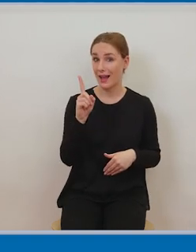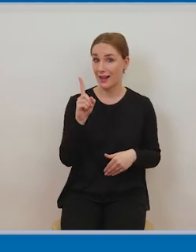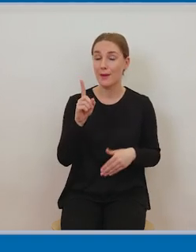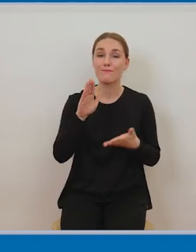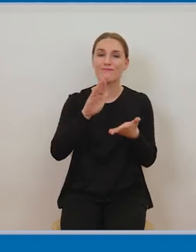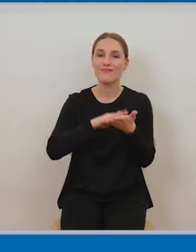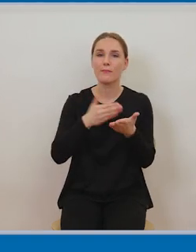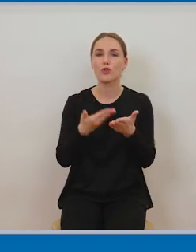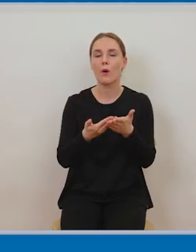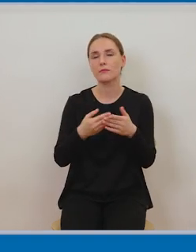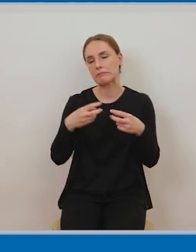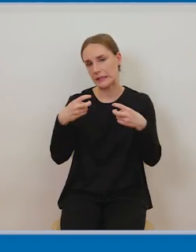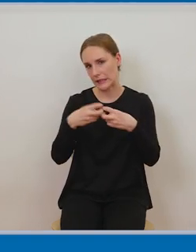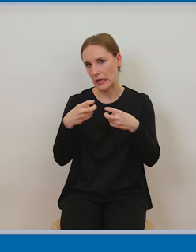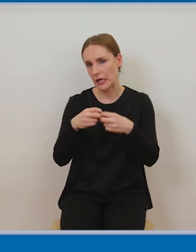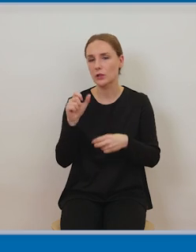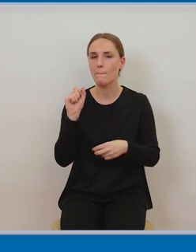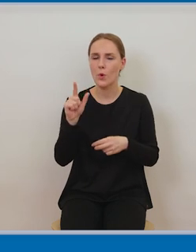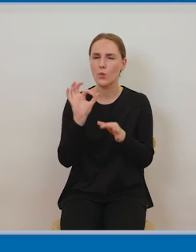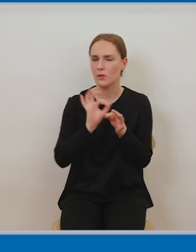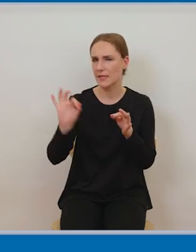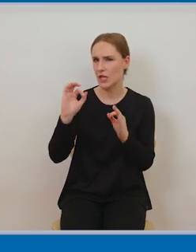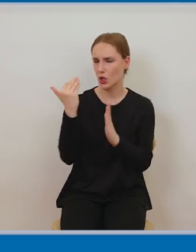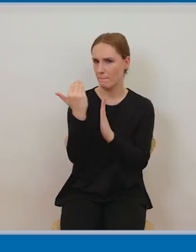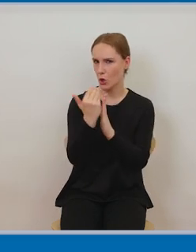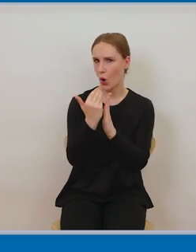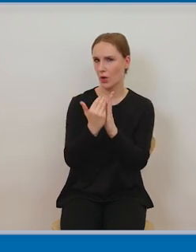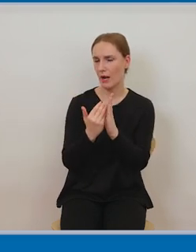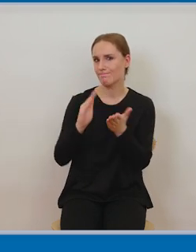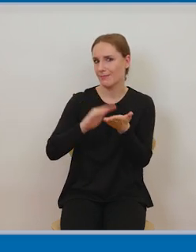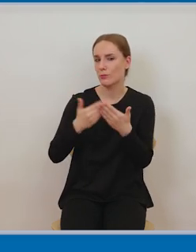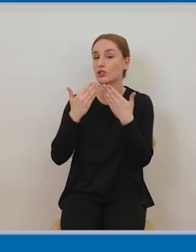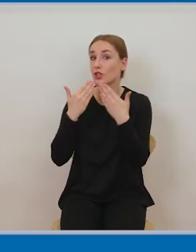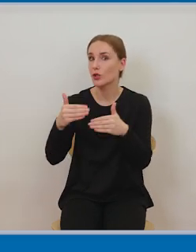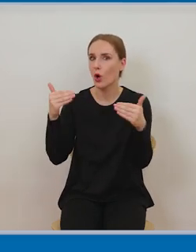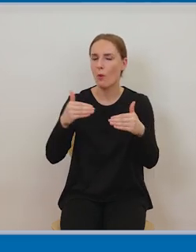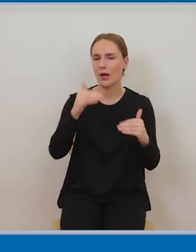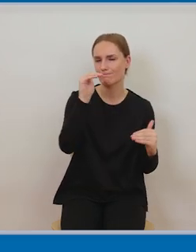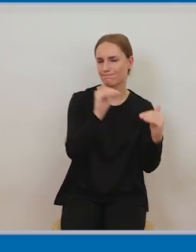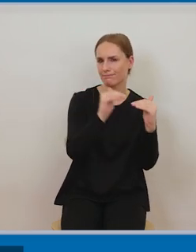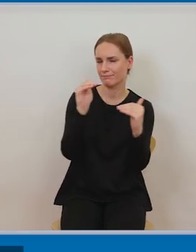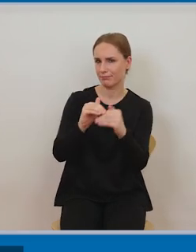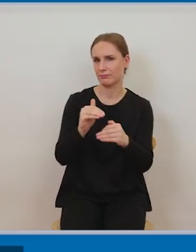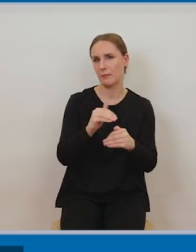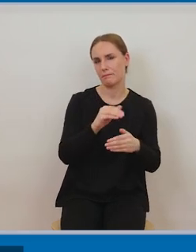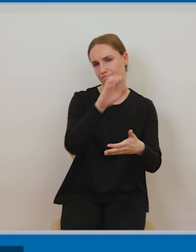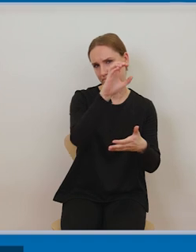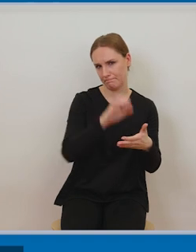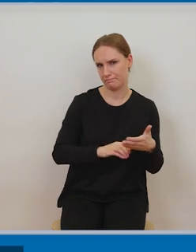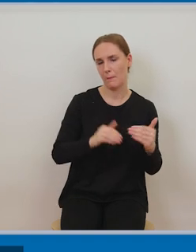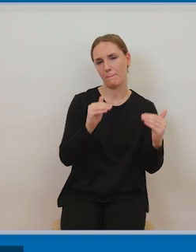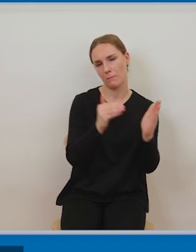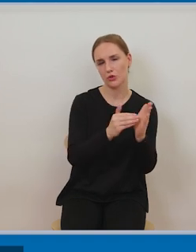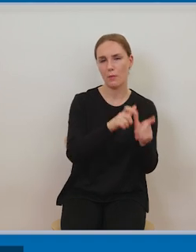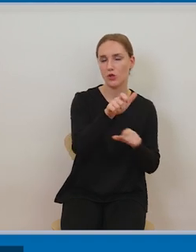się nie mieści podobnie kopiowanie jakichś elektronicznych baz danych więc tutaj należy o tym pamiętać należy pamiętać o